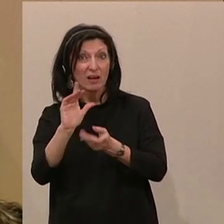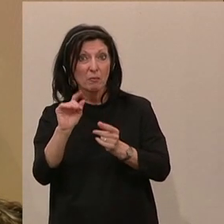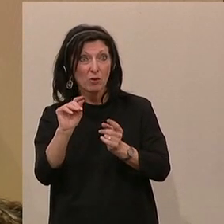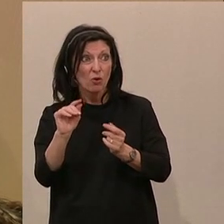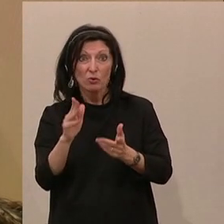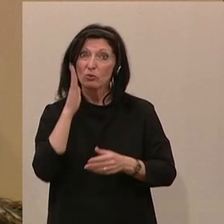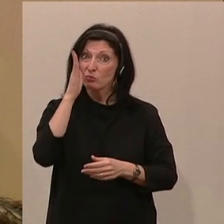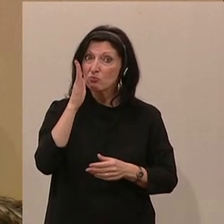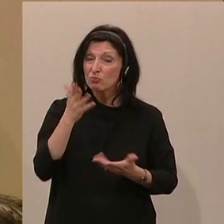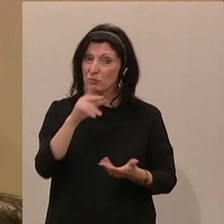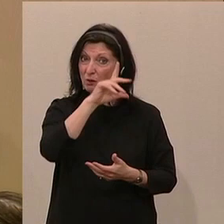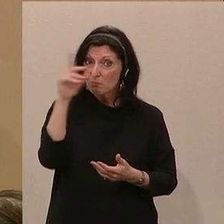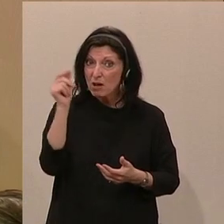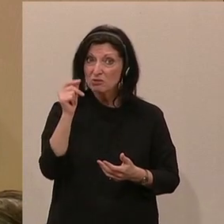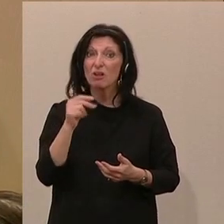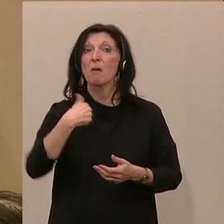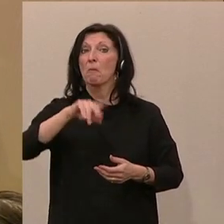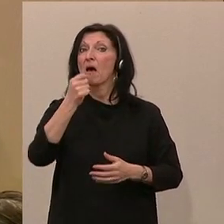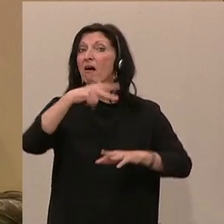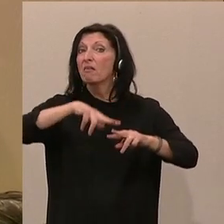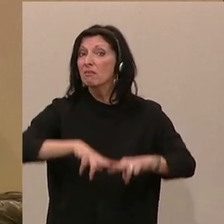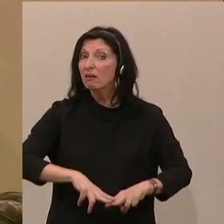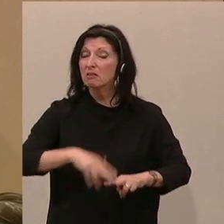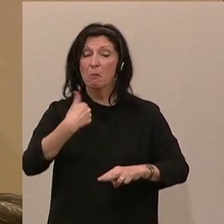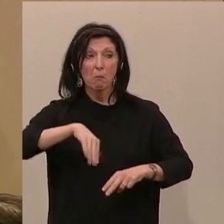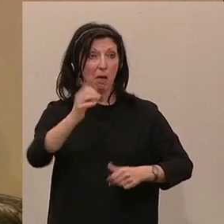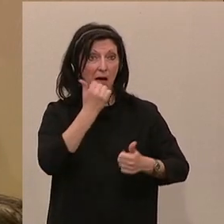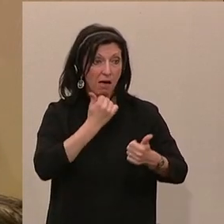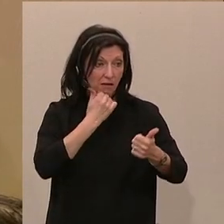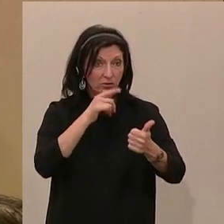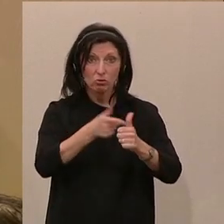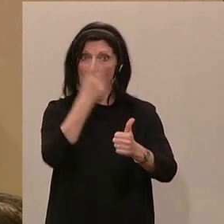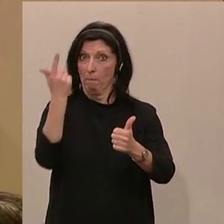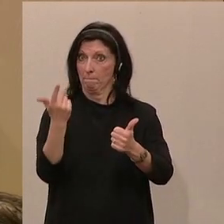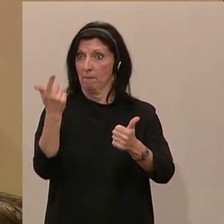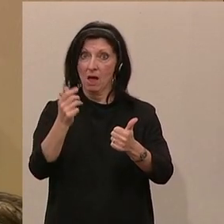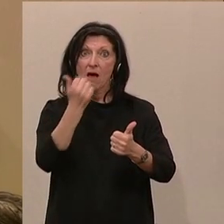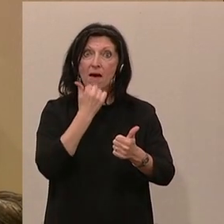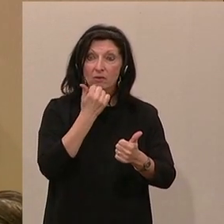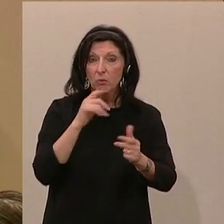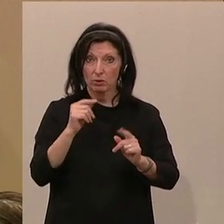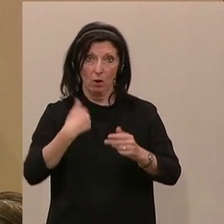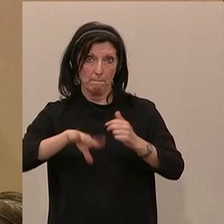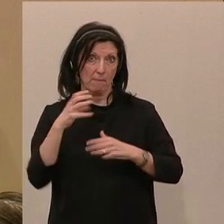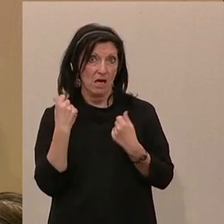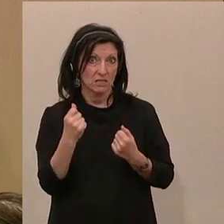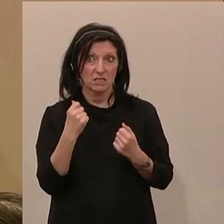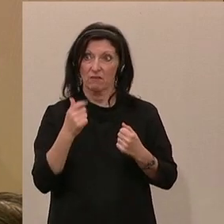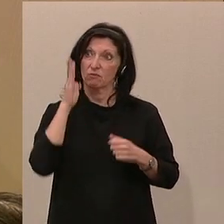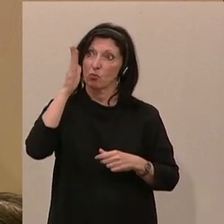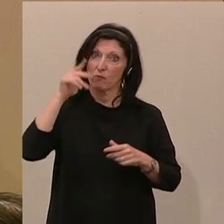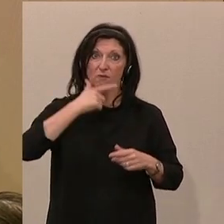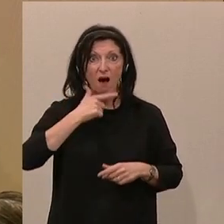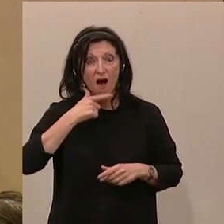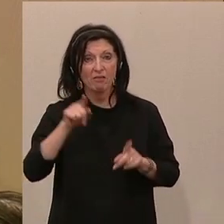dass die Menschen am Ende des Tages mehr in der Brieftasche haben, das sorgt für mehr Eigentum, das Eigentum sorgt auch für Sicherheit, Sicherheit im Alter und